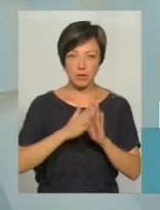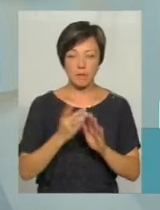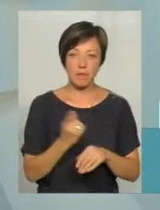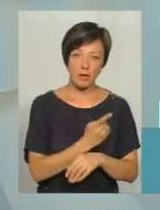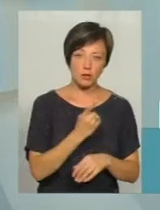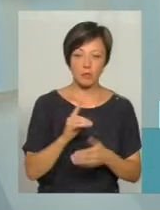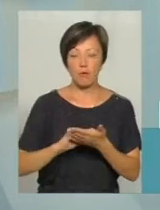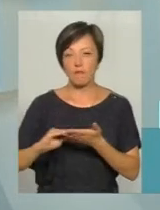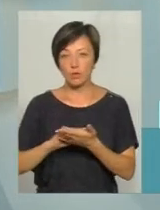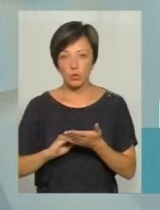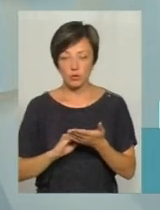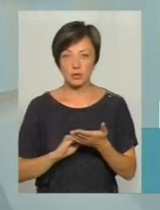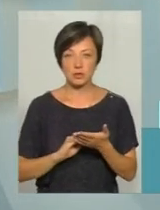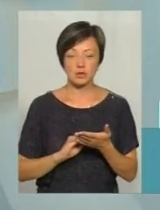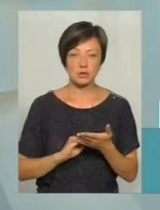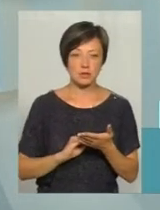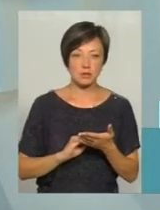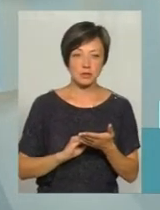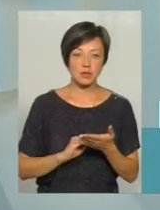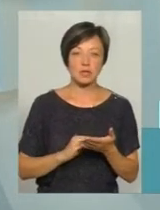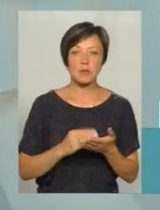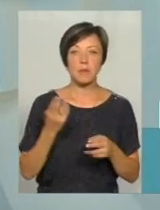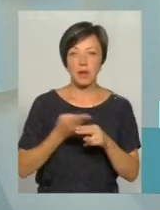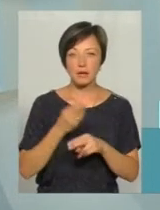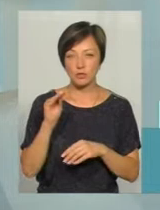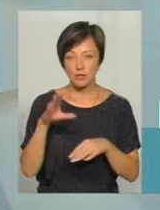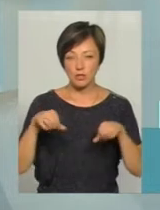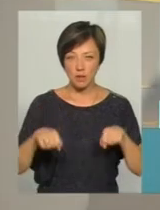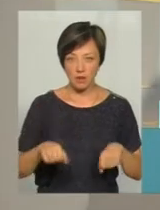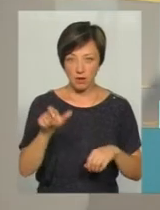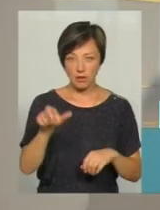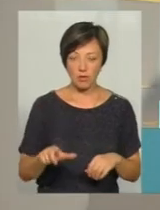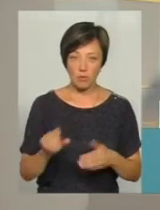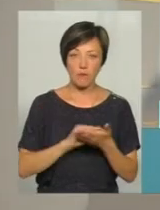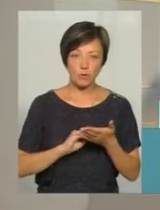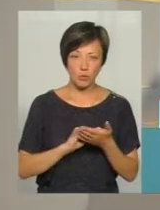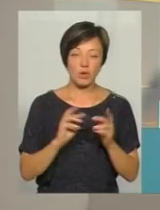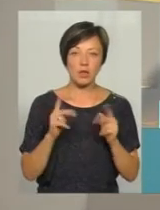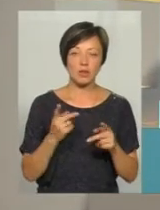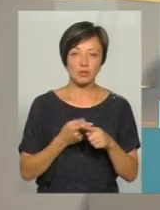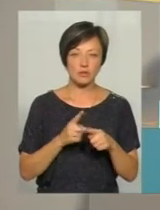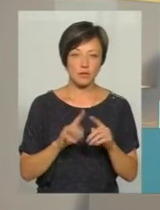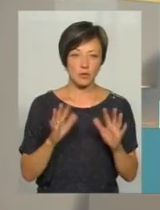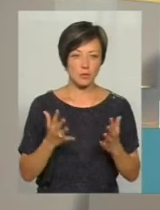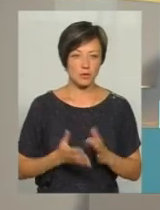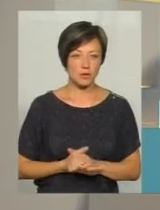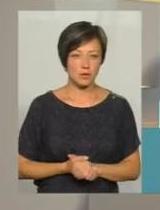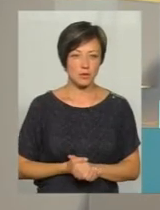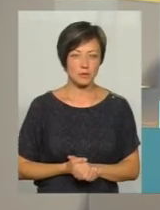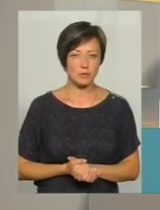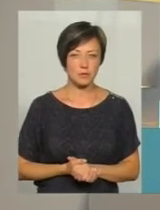Тобто, повторність людину збавили, посвідчення водія, і людина повторно починає керувати в суді цих випадків чи взагалі